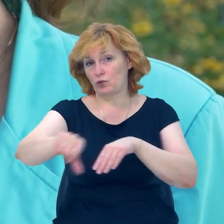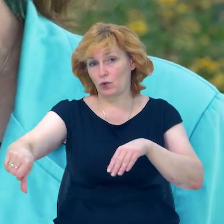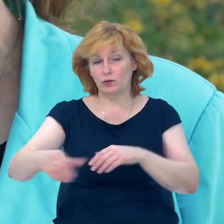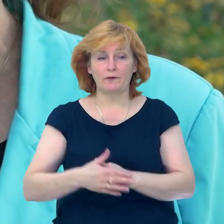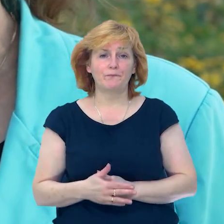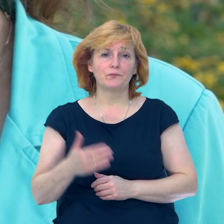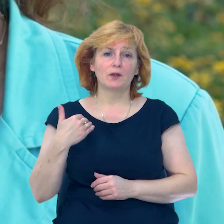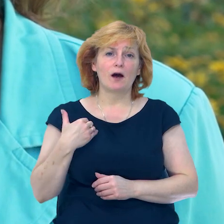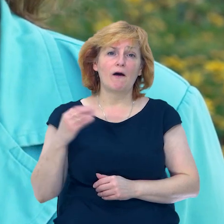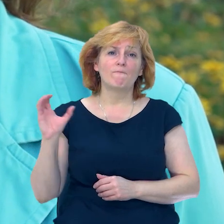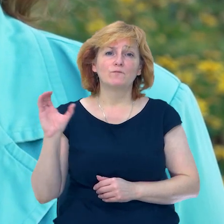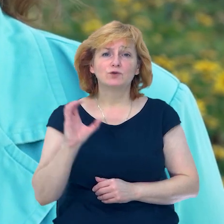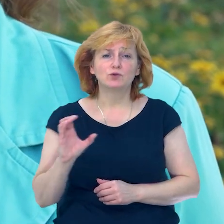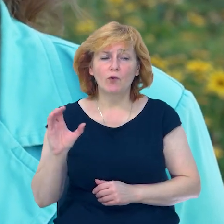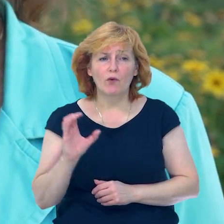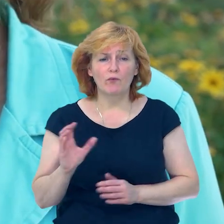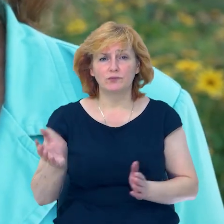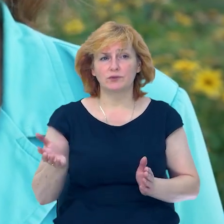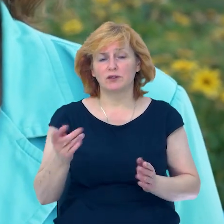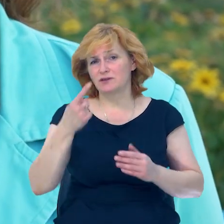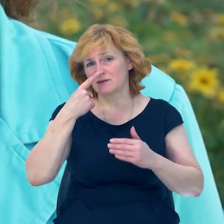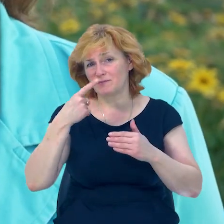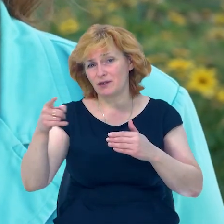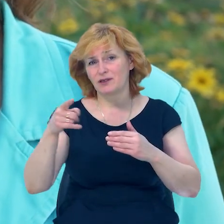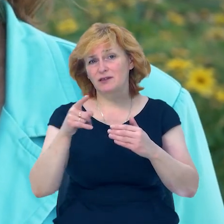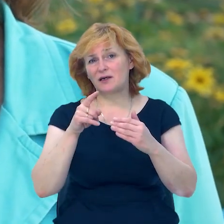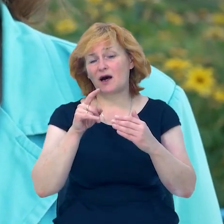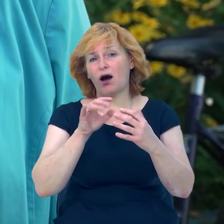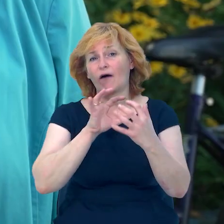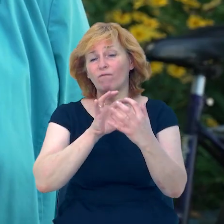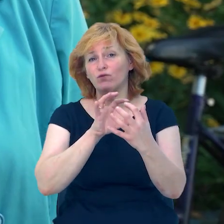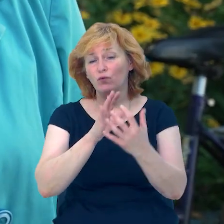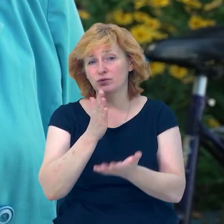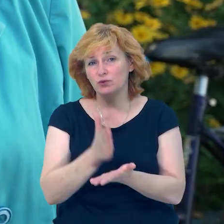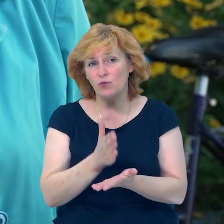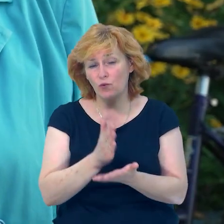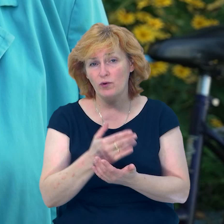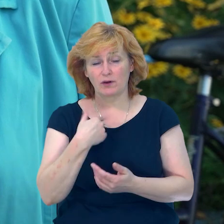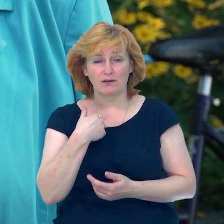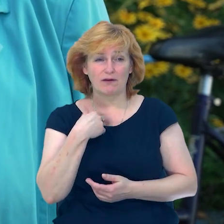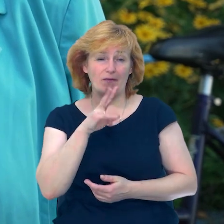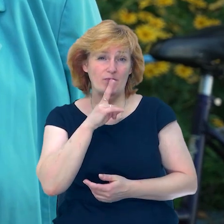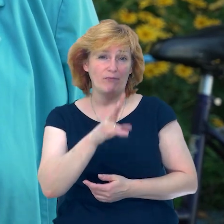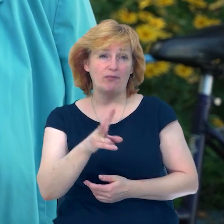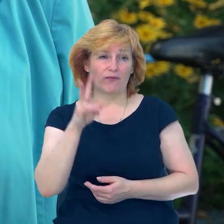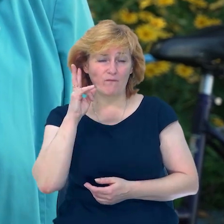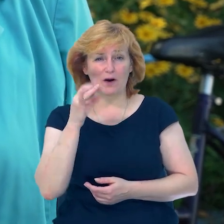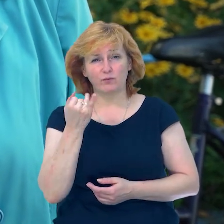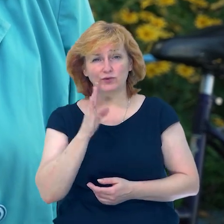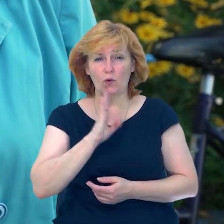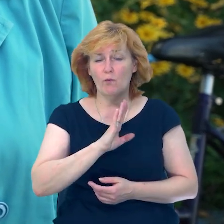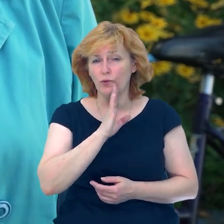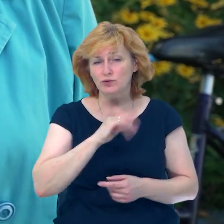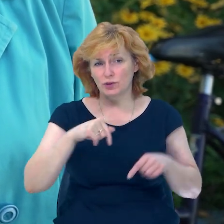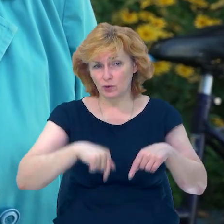у Сосницю тут, може й ближче, але автобуси ходять зараз рідко. Я два роки назад там по жіночому трошки